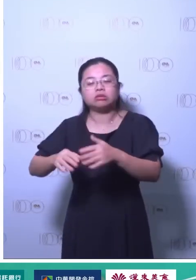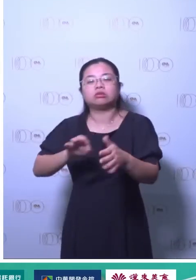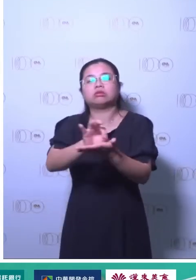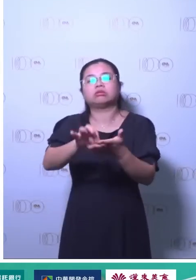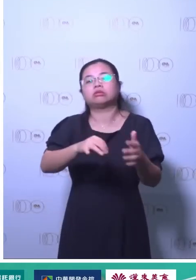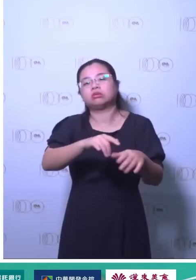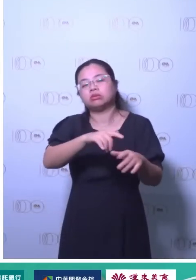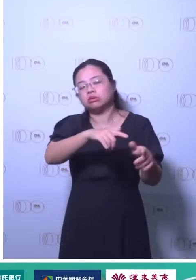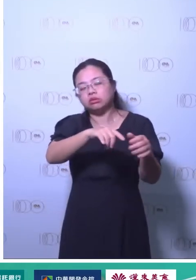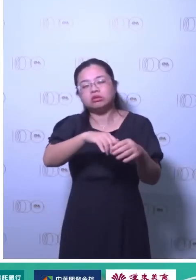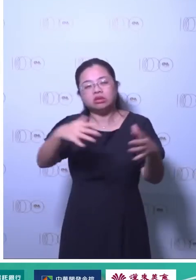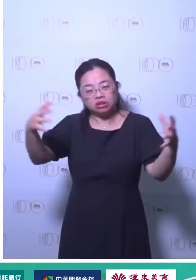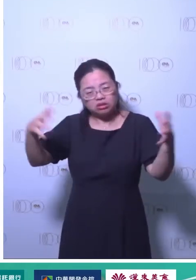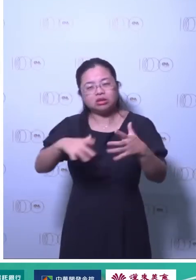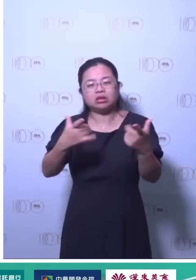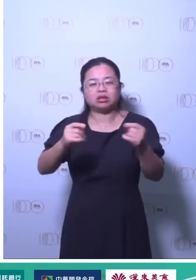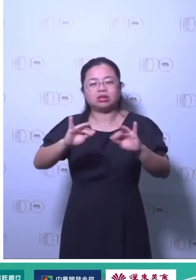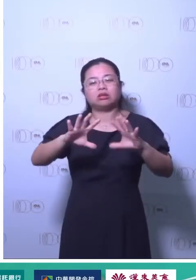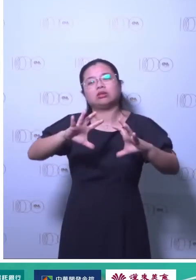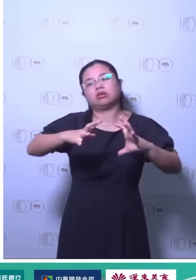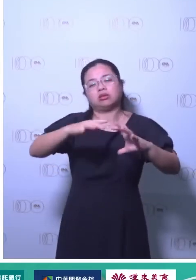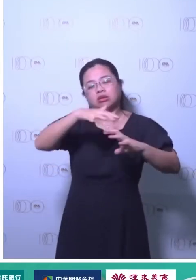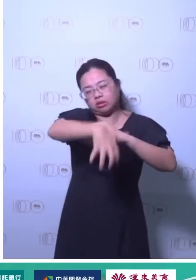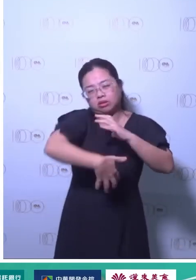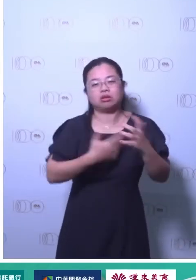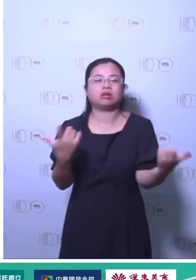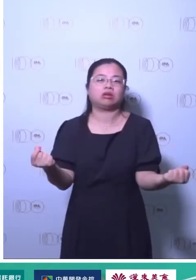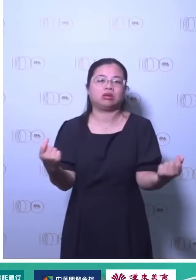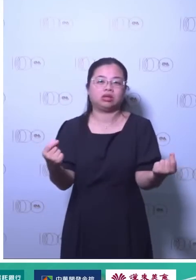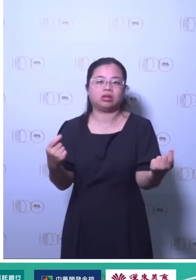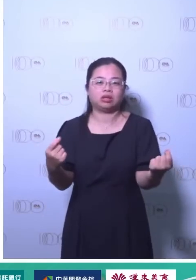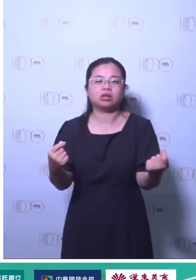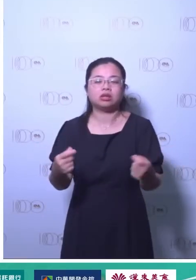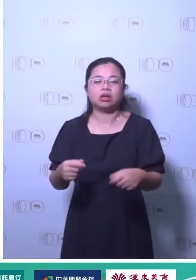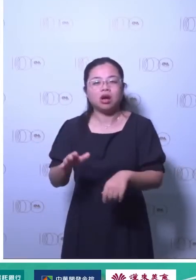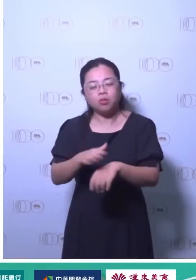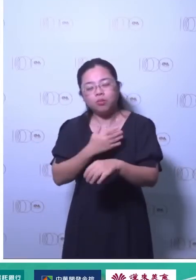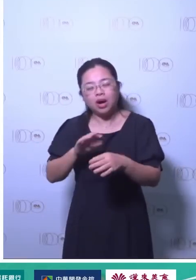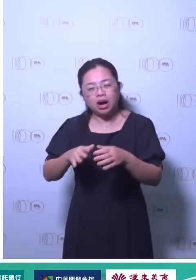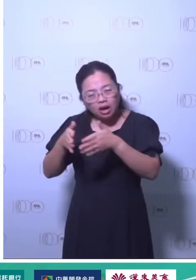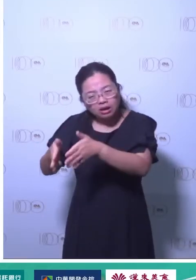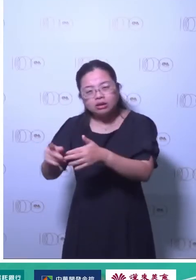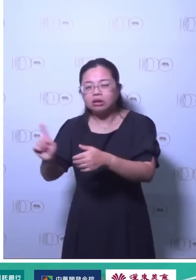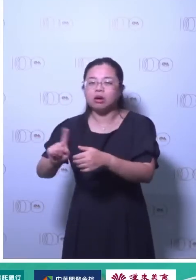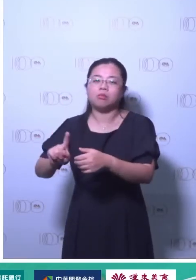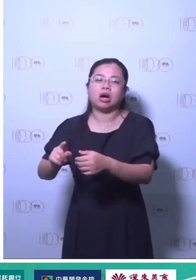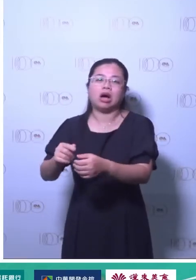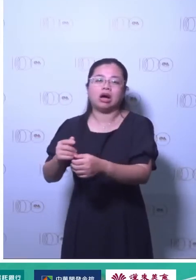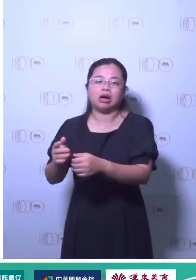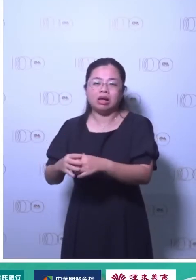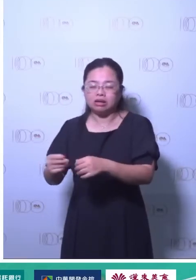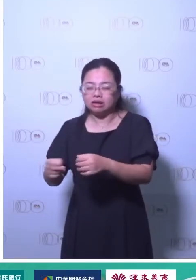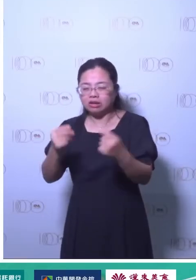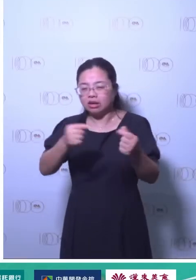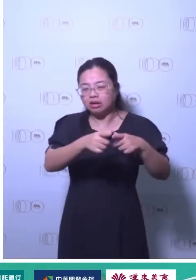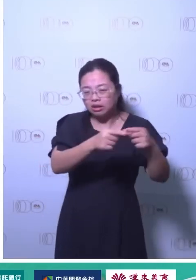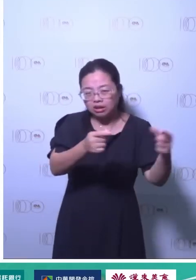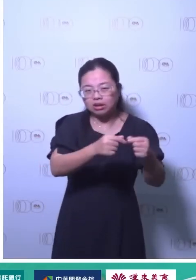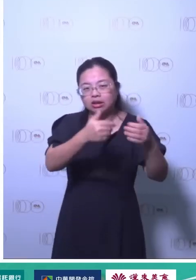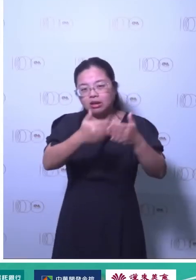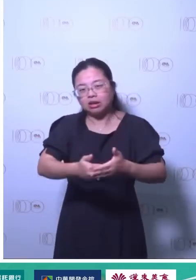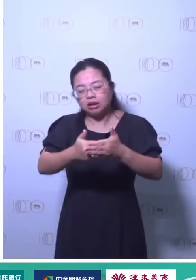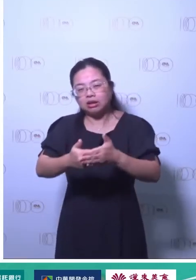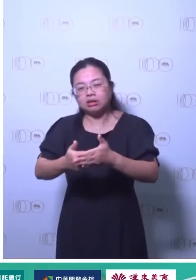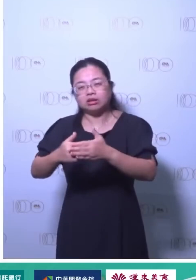太久这件事情导致什么其实在全世界哪一个国家排或全世界哪一个国家减其实对地球来讲